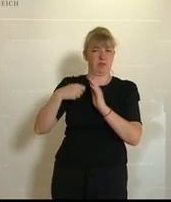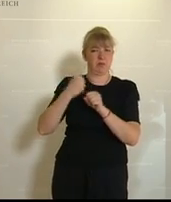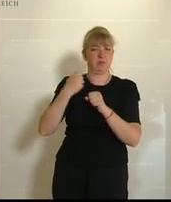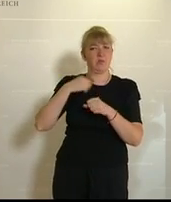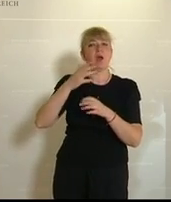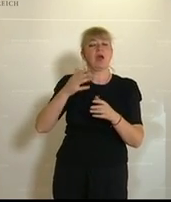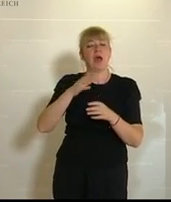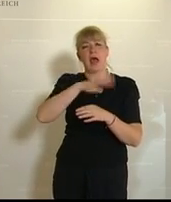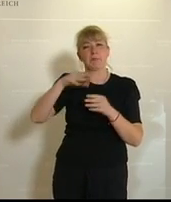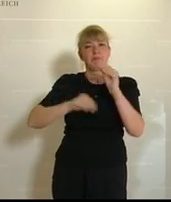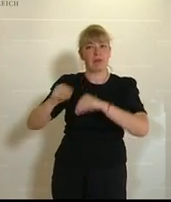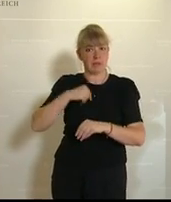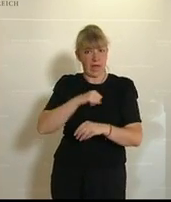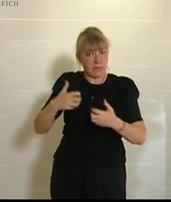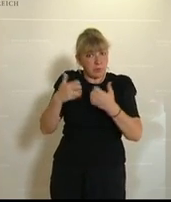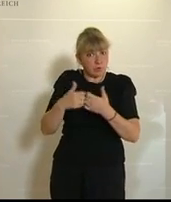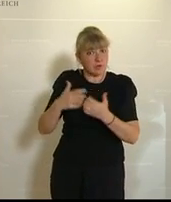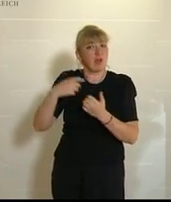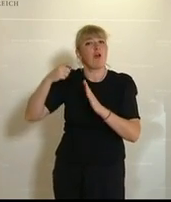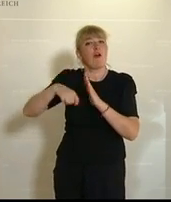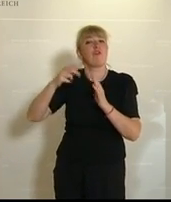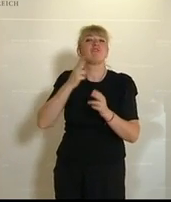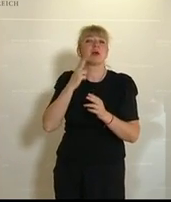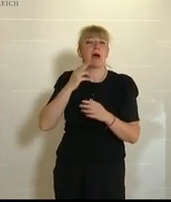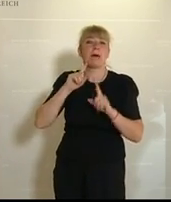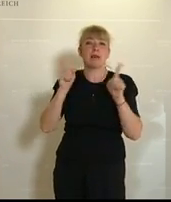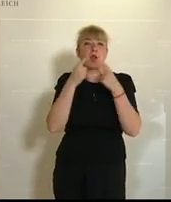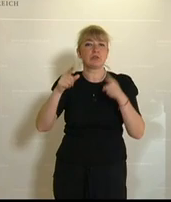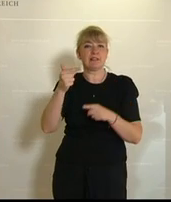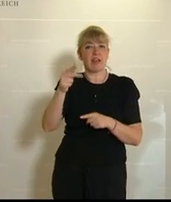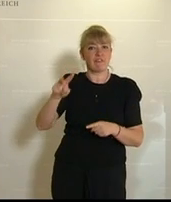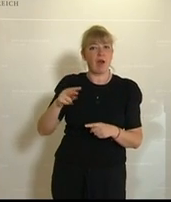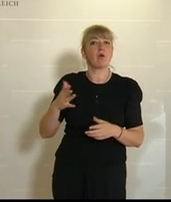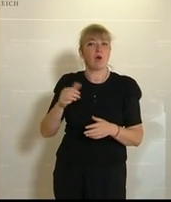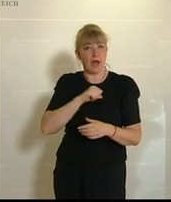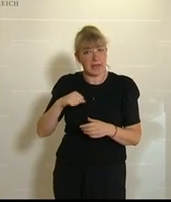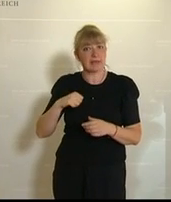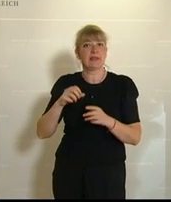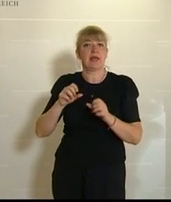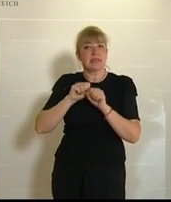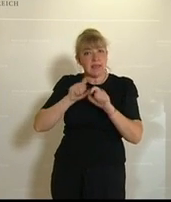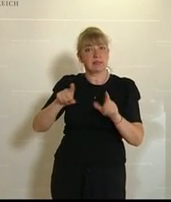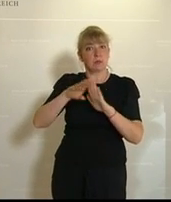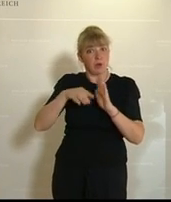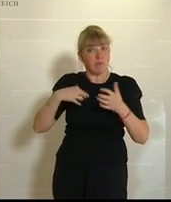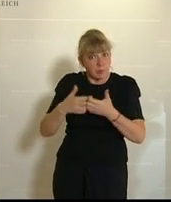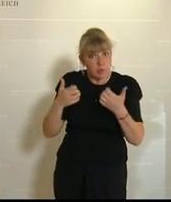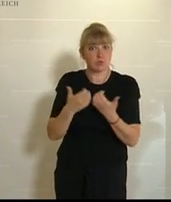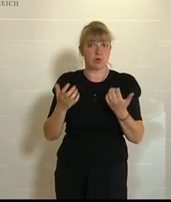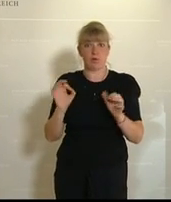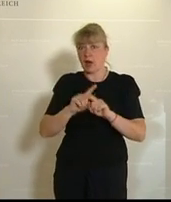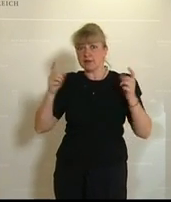Eigenproduktionen, die die Firma Melodie TV auch mit dem eigenen Fernsehsender hier produziert. Weitere